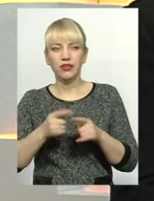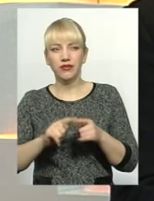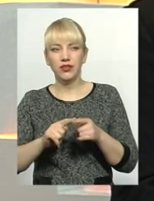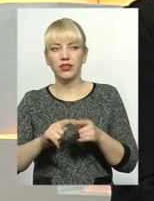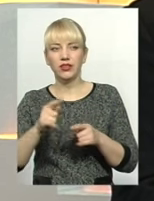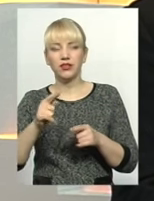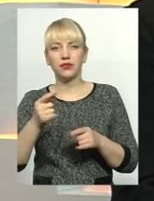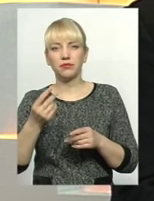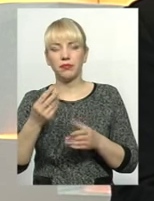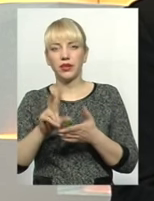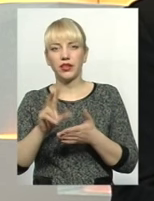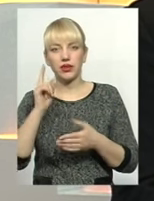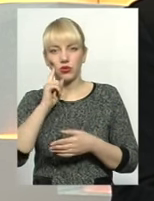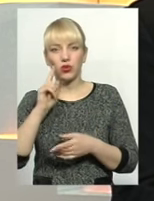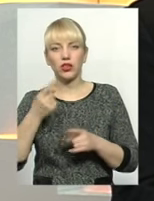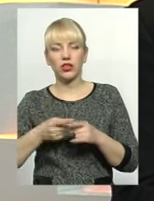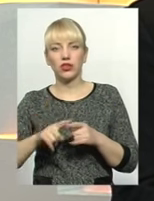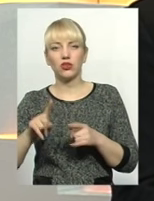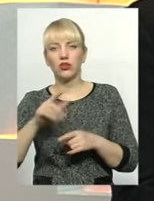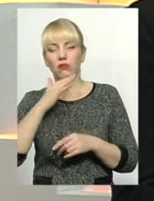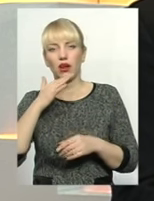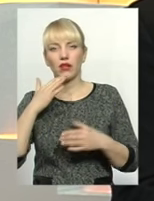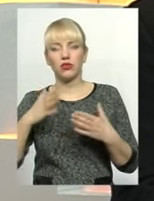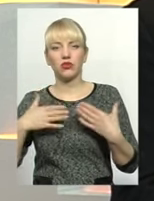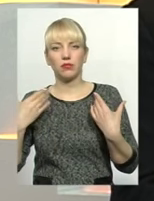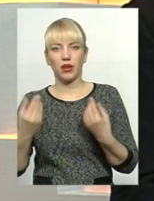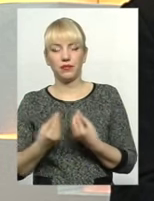Але прийгло те, що дуже багато сімей,